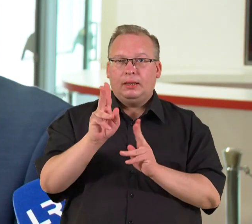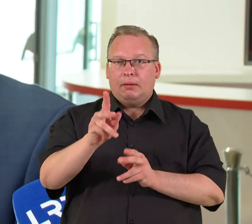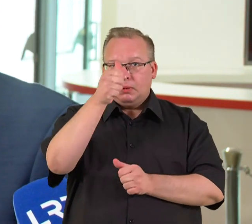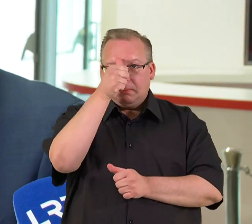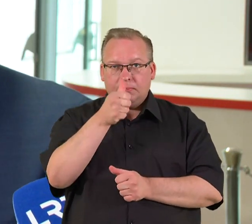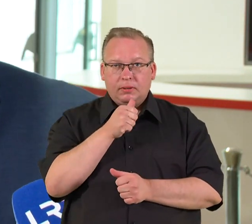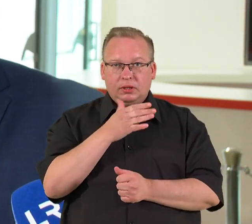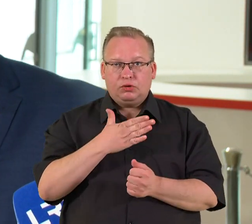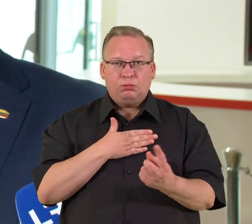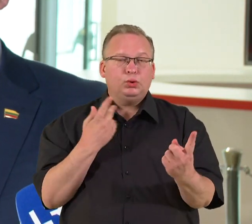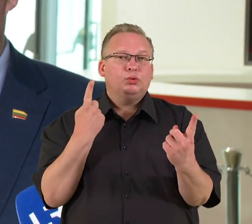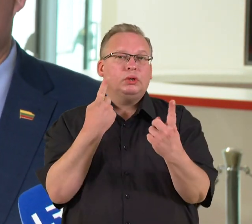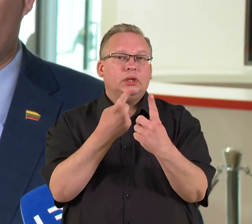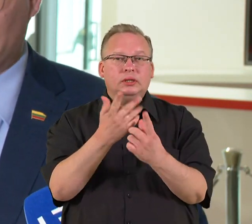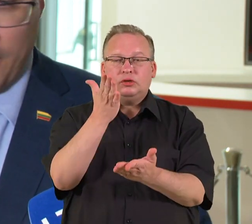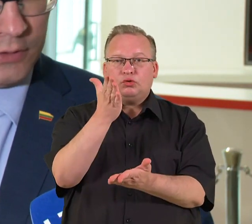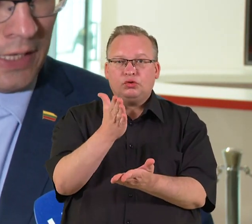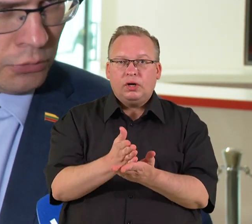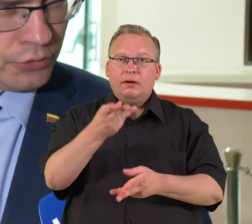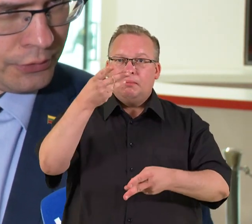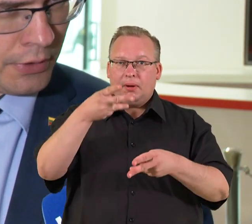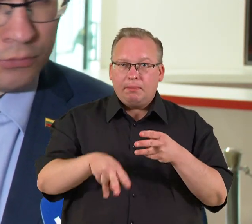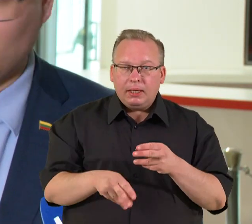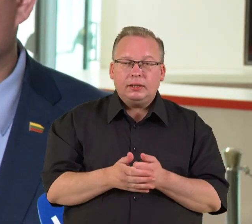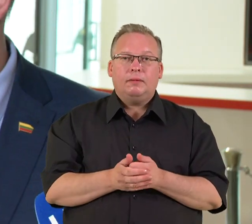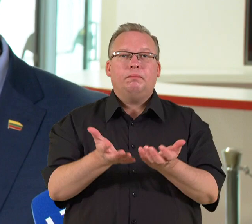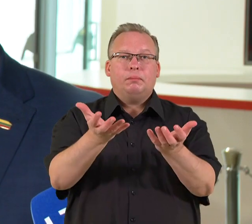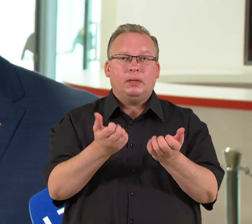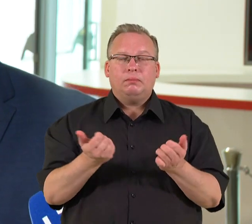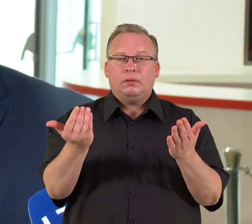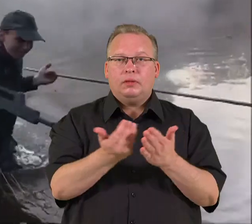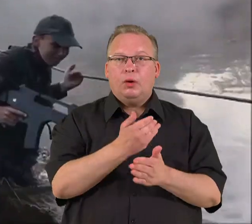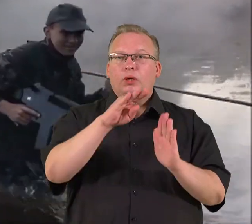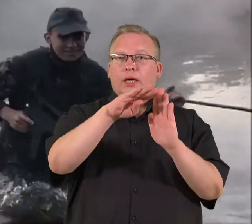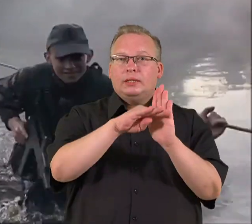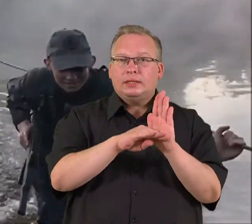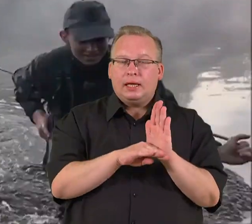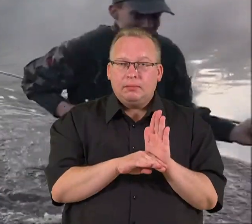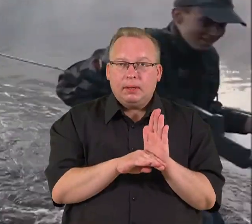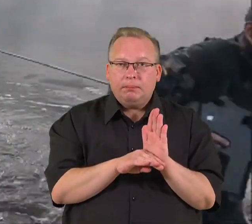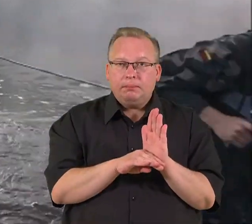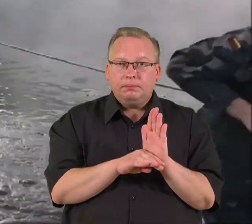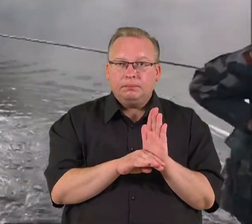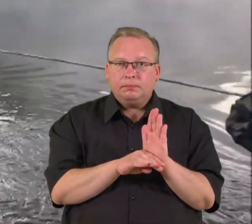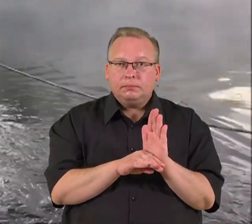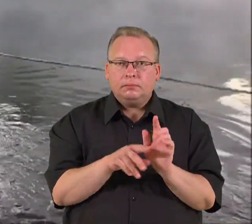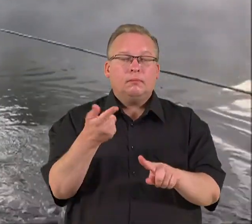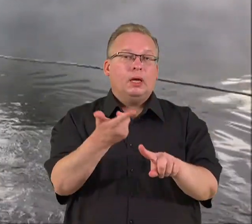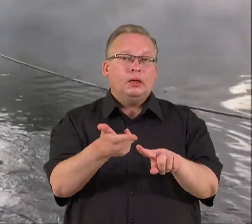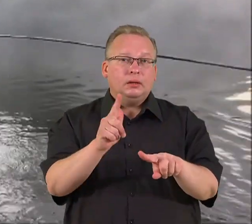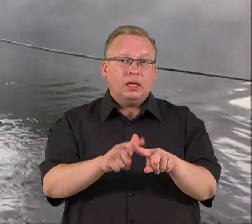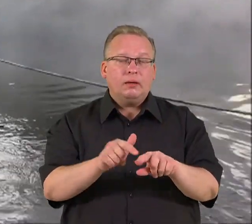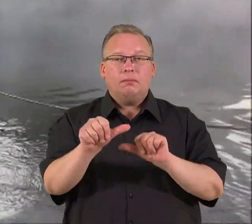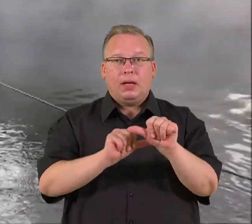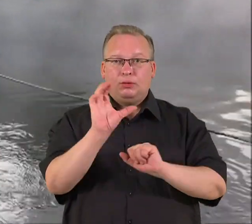mėnesis mūsų tikslas yra pabaigti darbus ir priimti naują įstatymo paketą. Turėkim galvojai tai, kad būtent